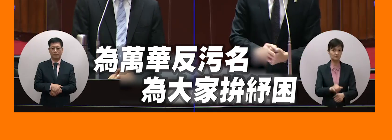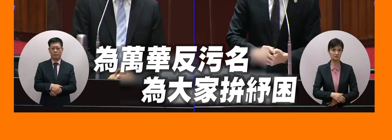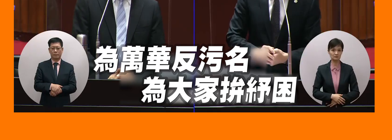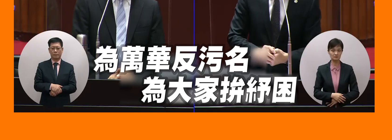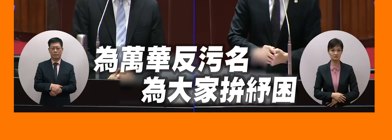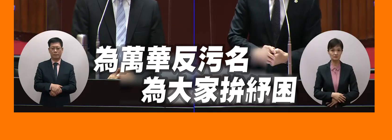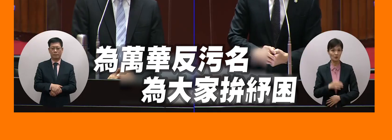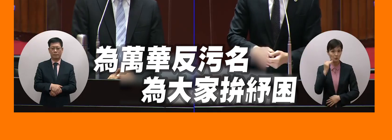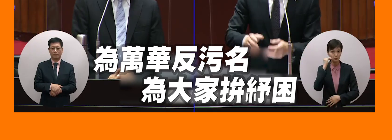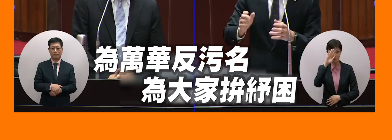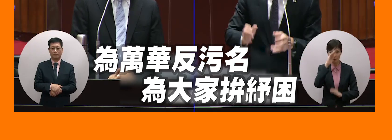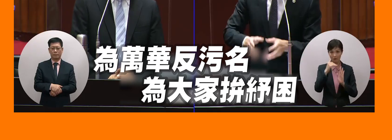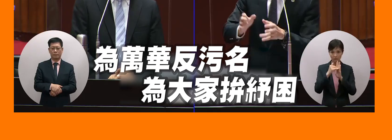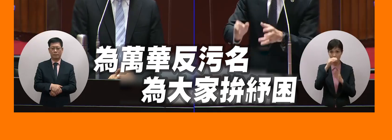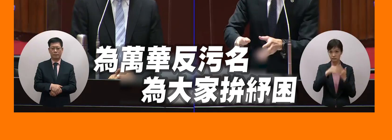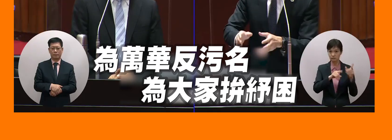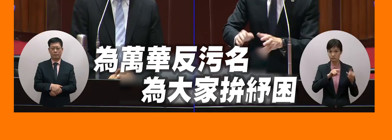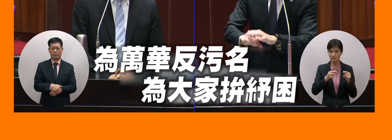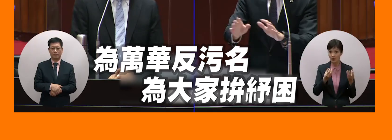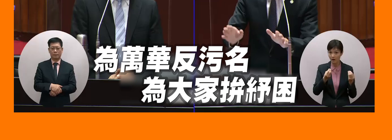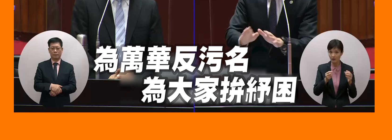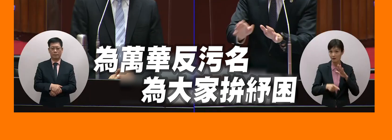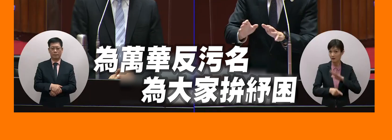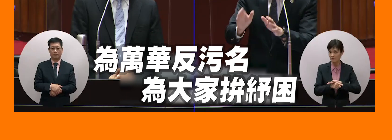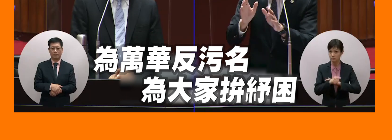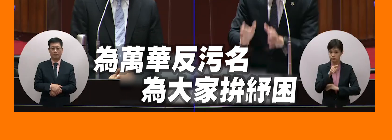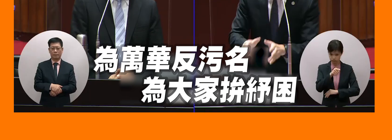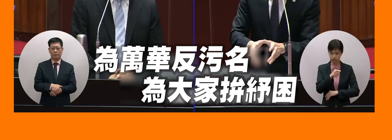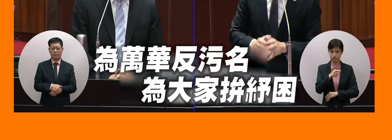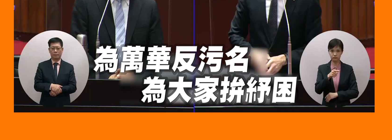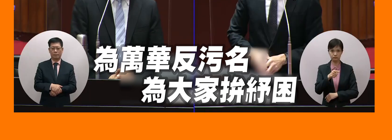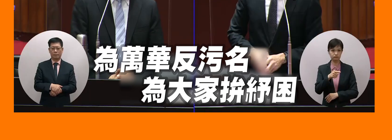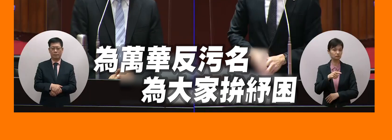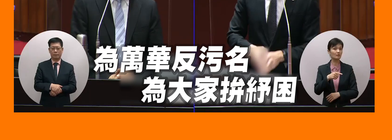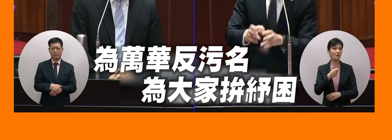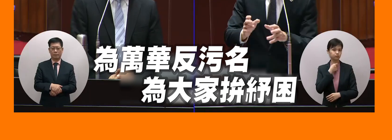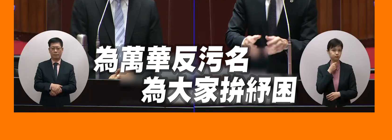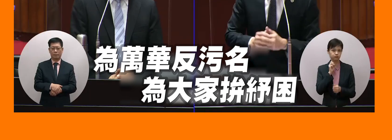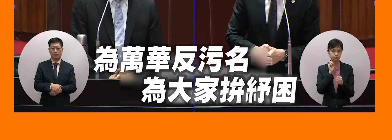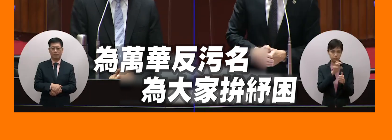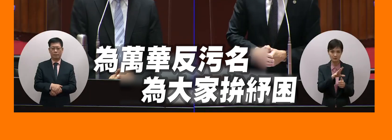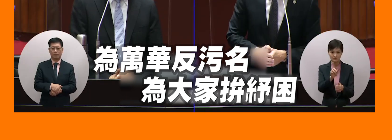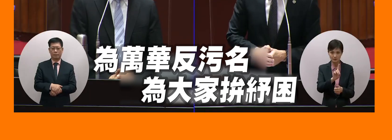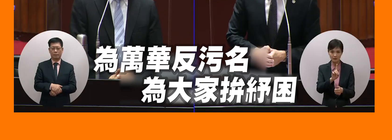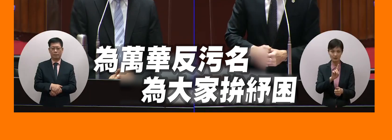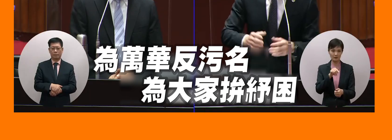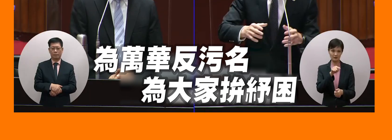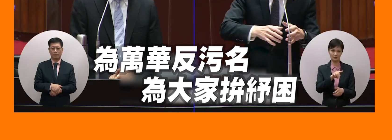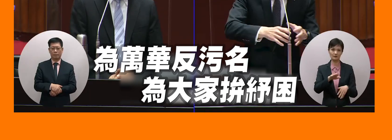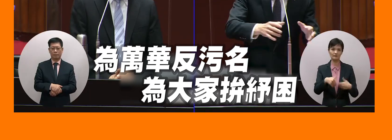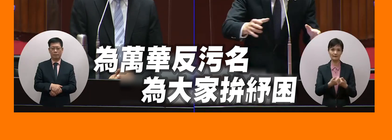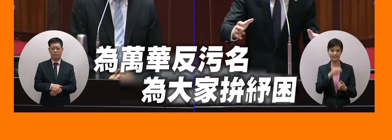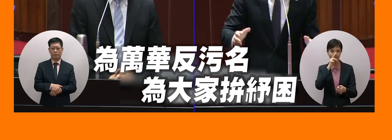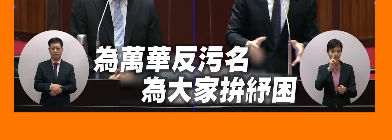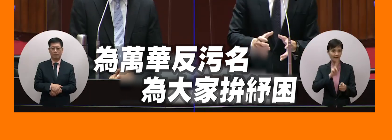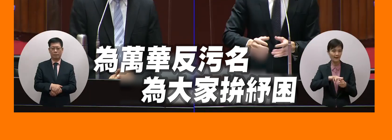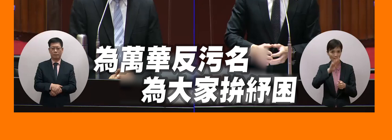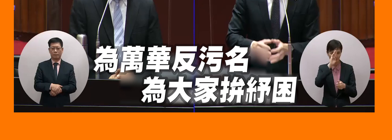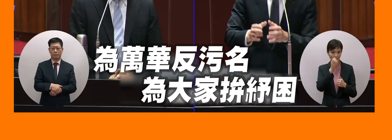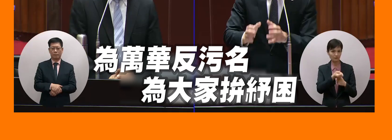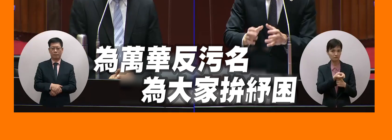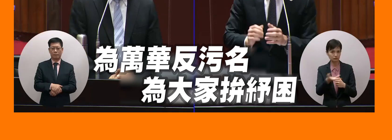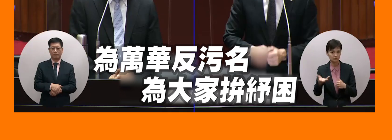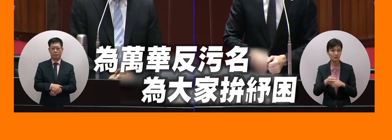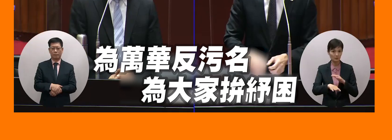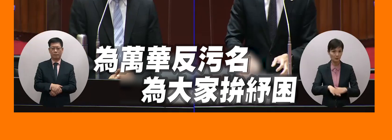違反的防疫基因就是要跟他說你這個已經你這個會電動造成防疫的破口所以說可以有